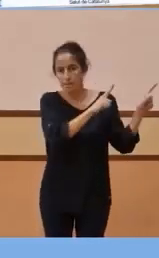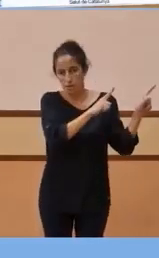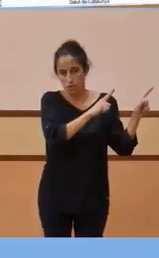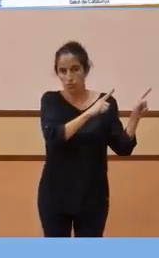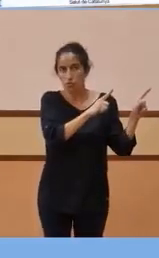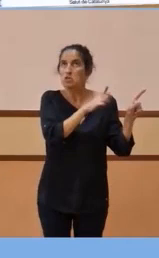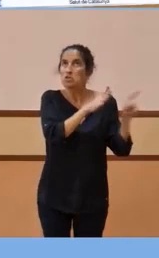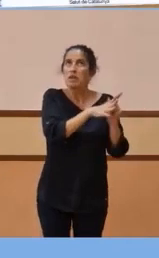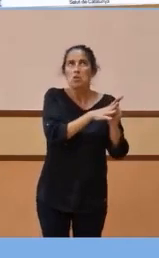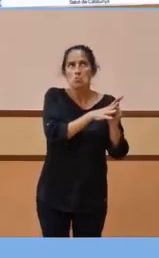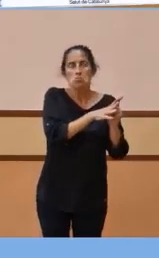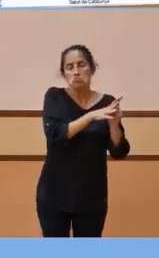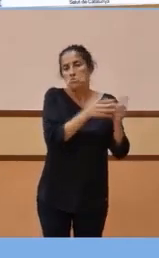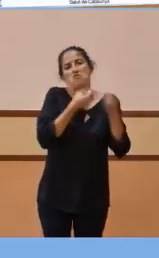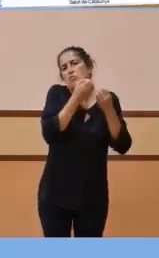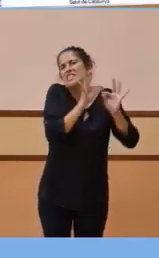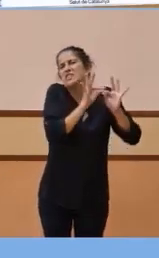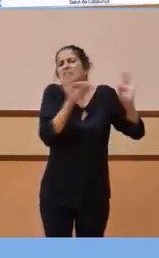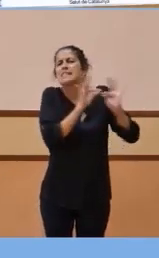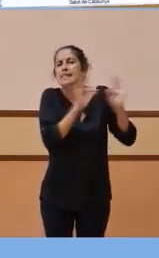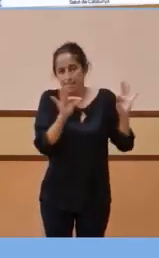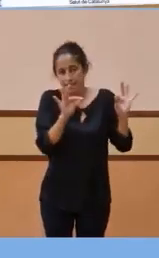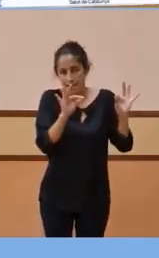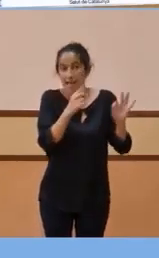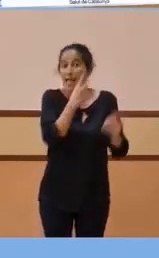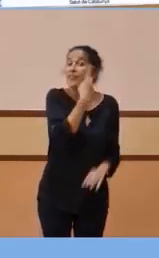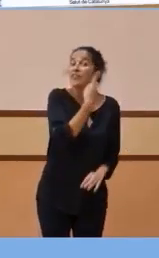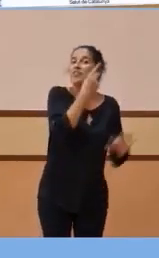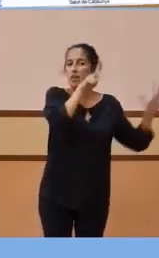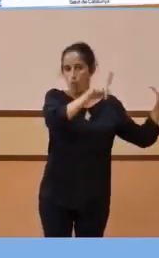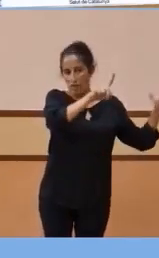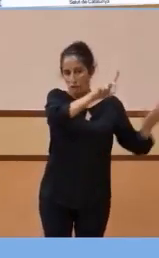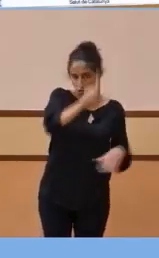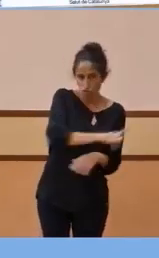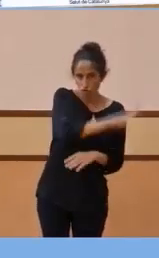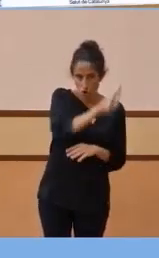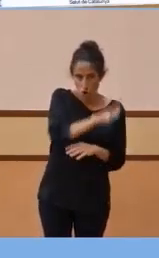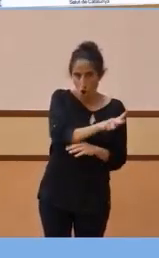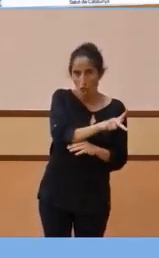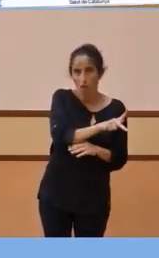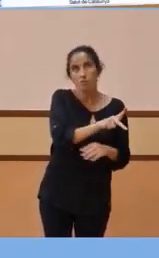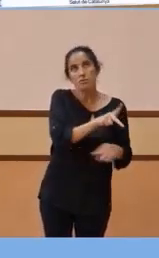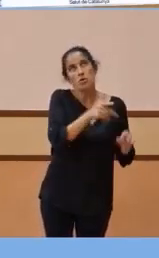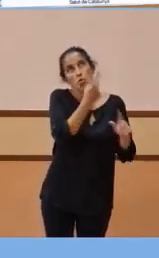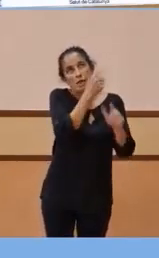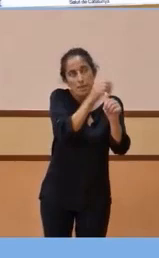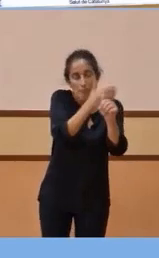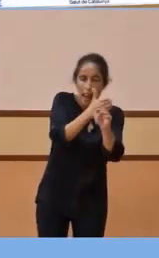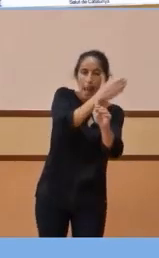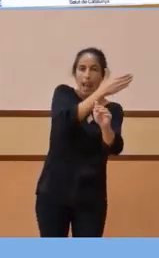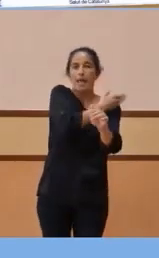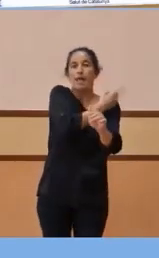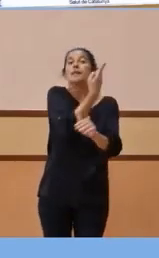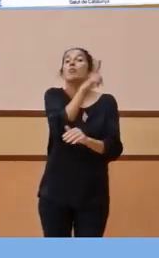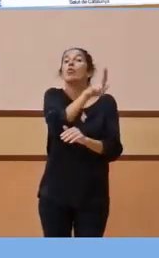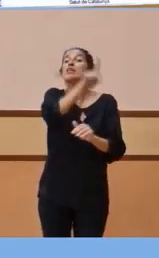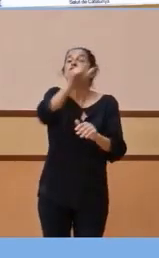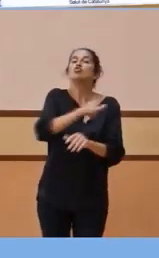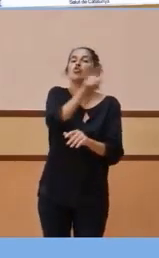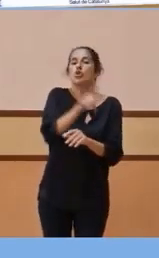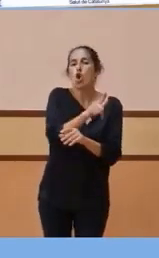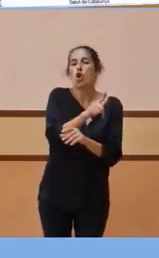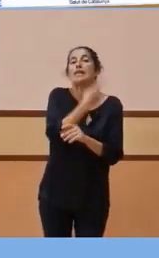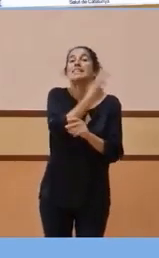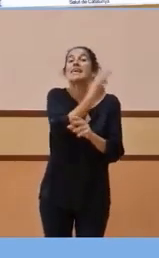molt senzilles. Des del 18 del 7 hem mirat una setmana enrere, des del 18 del 7 que teníem